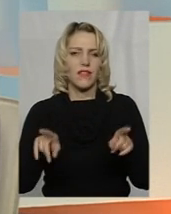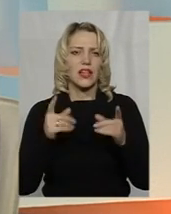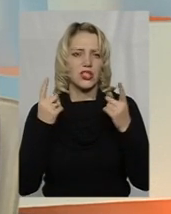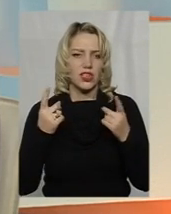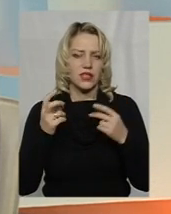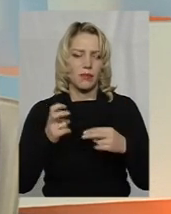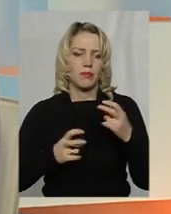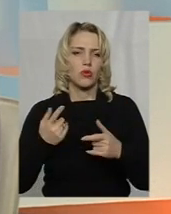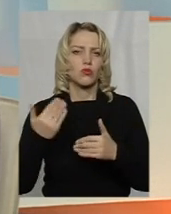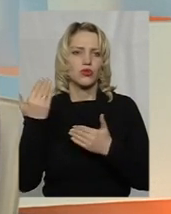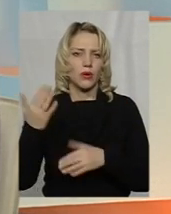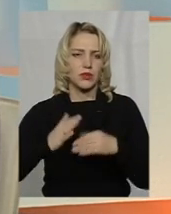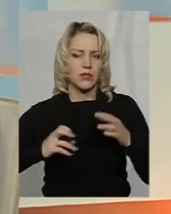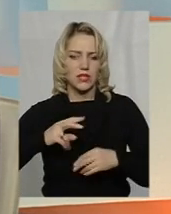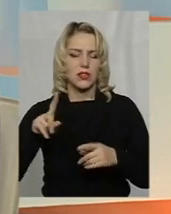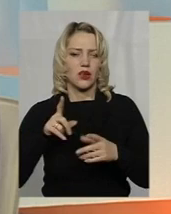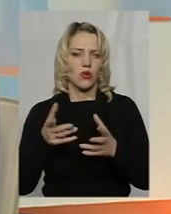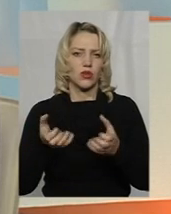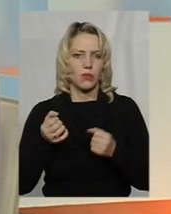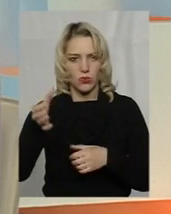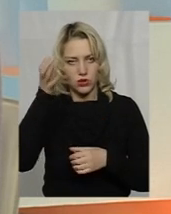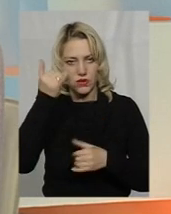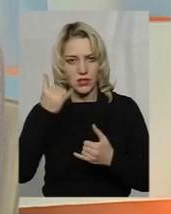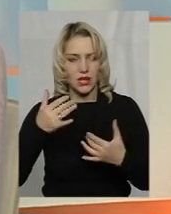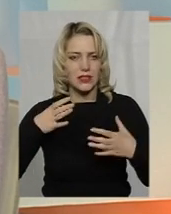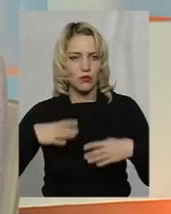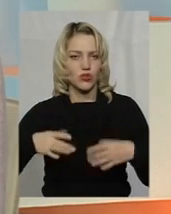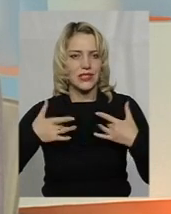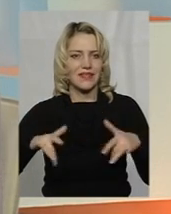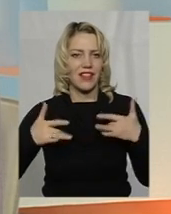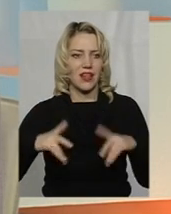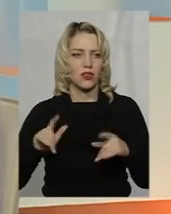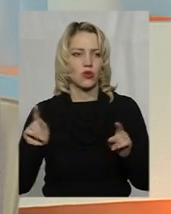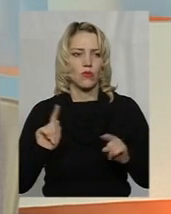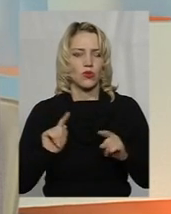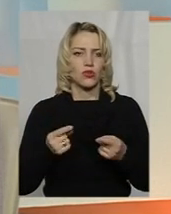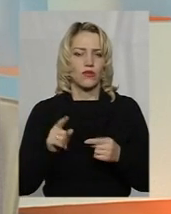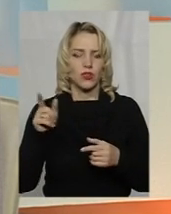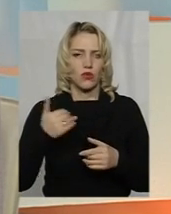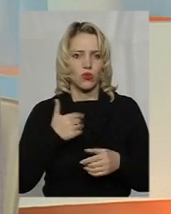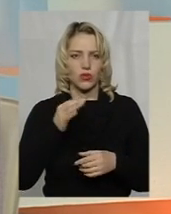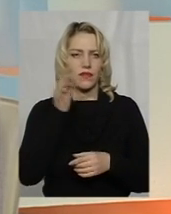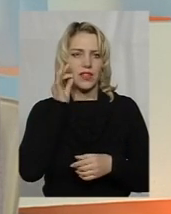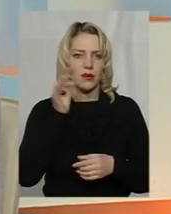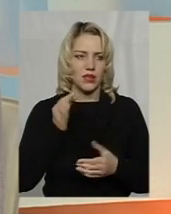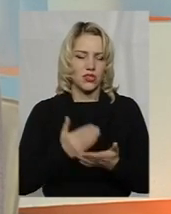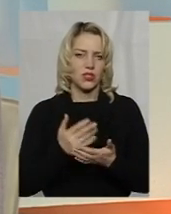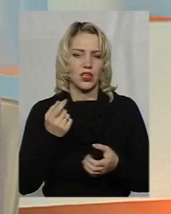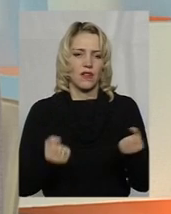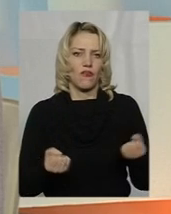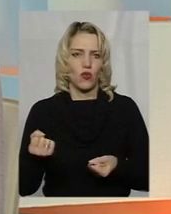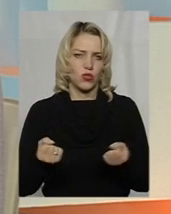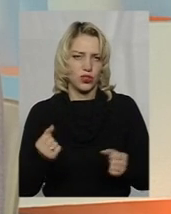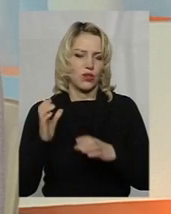Тому що вони фахівці, які отримують освіту, і вони зараз змушені звільнятися, тому що вони, умовно, в Польщі чи в Німеччині, будучи водієм